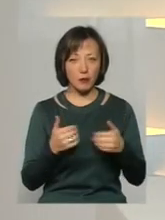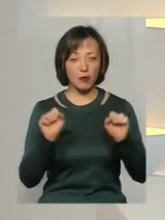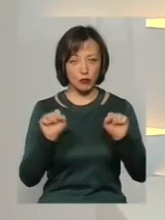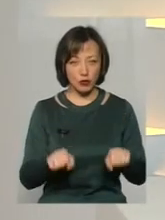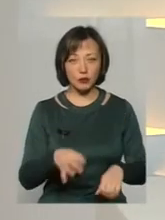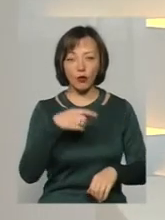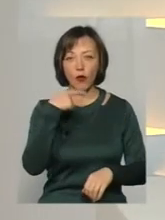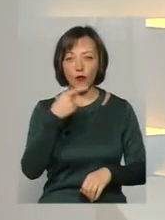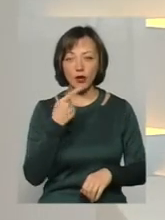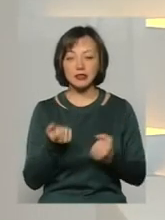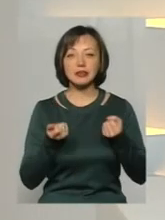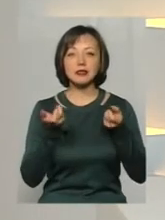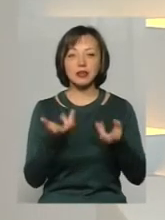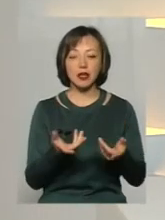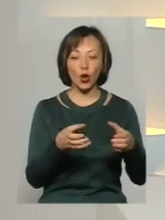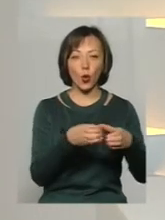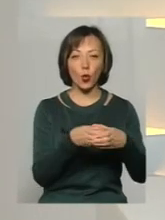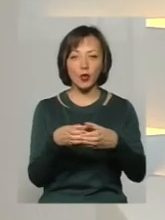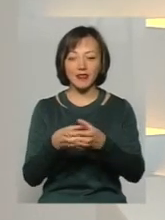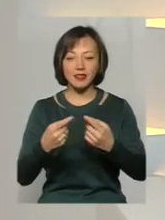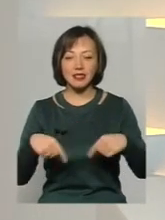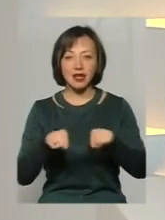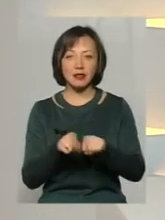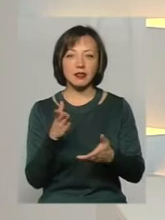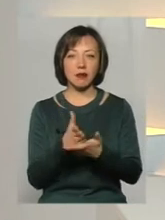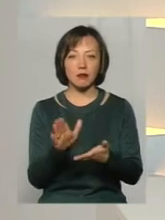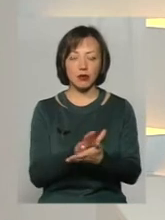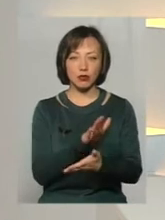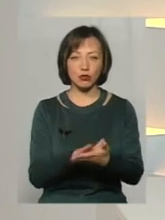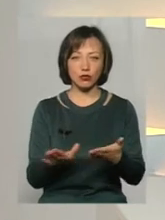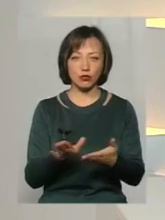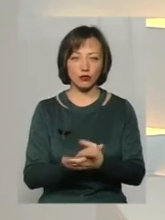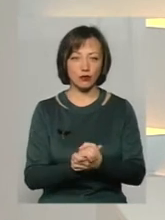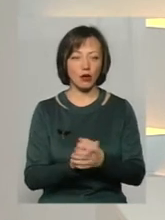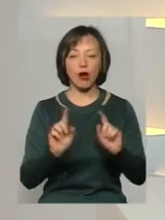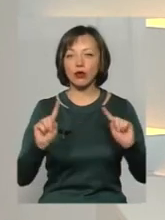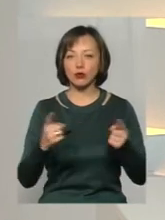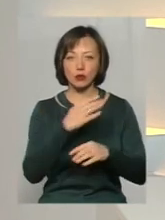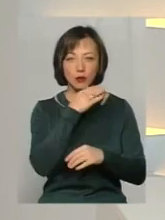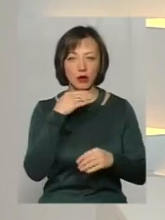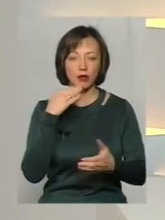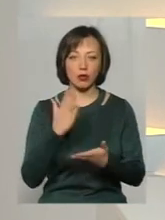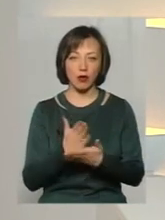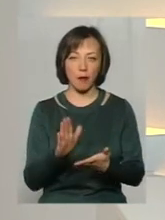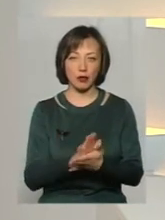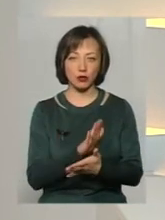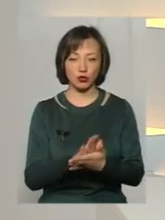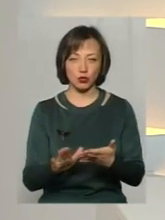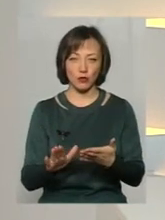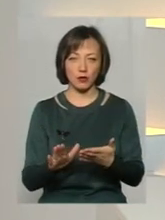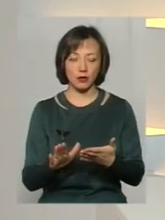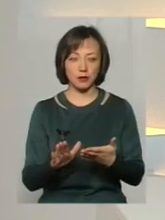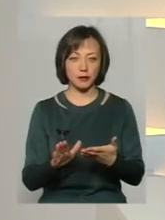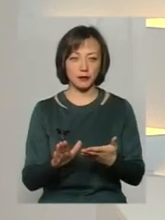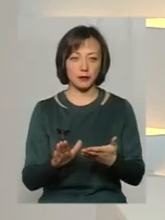скільки все ж таки гуртків в секції є безкоштовними для Хмельнича? Дуже багато є безкоштовних, які